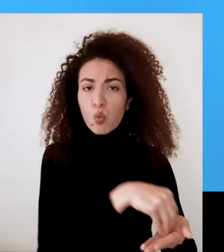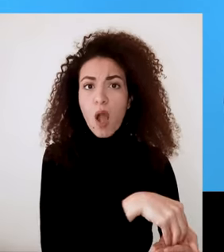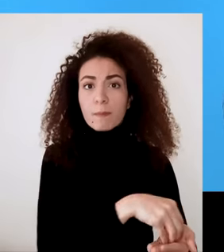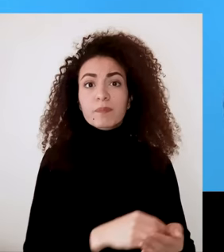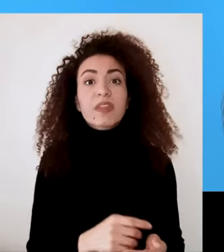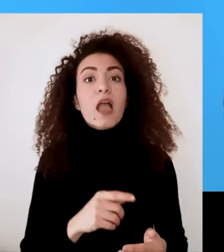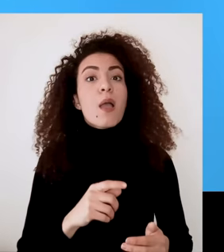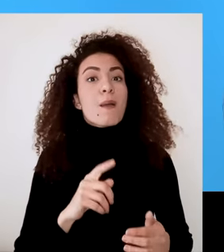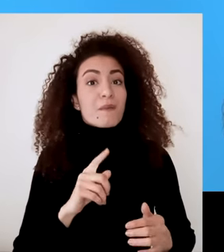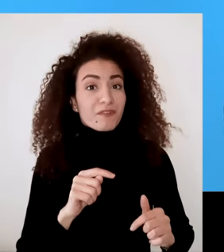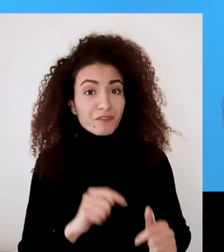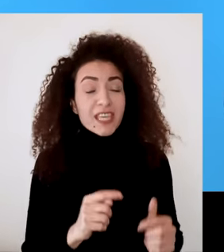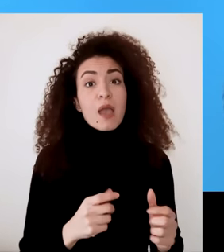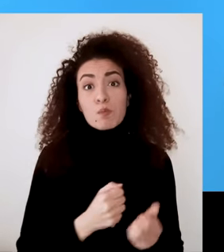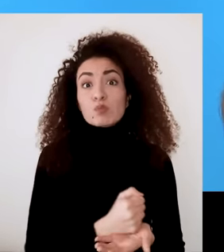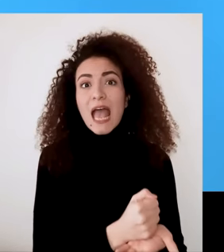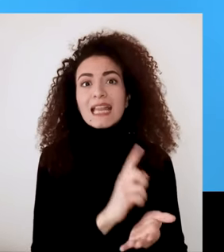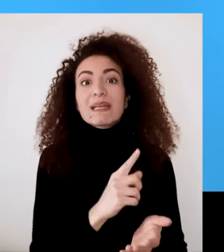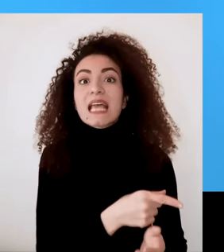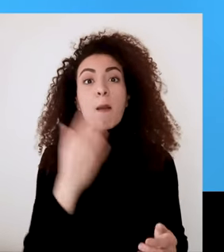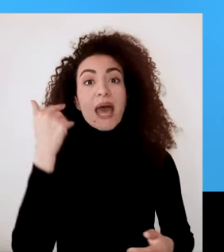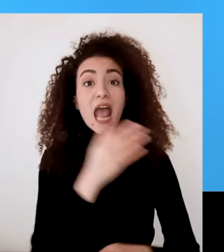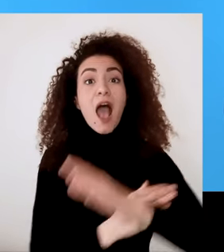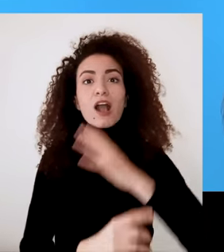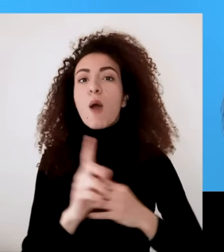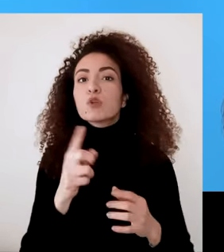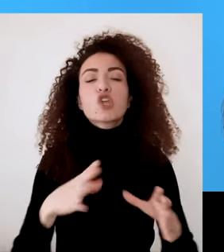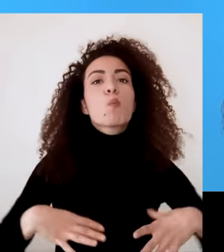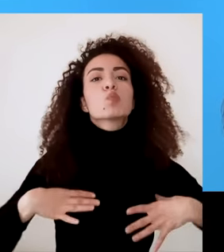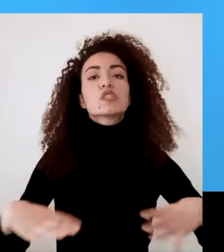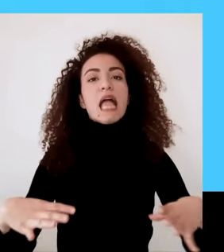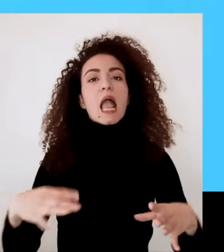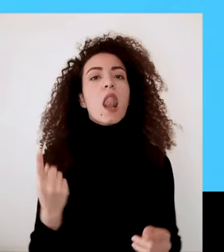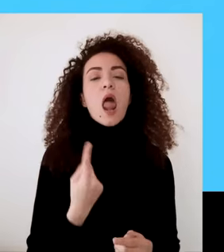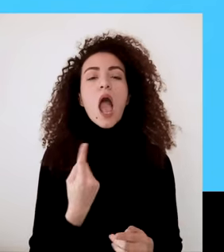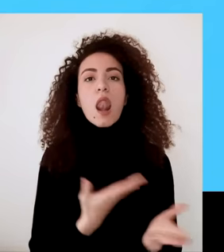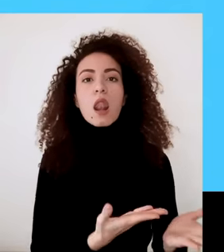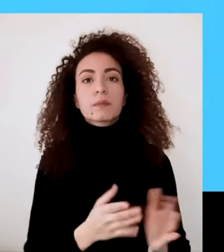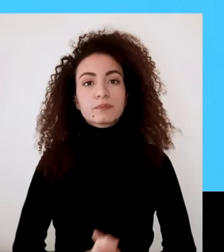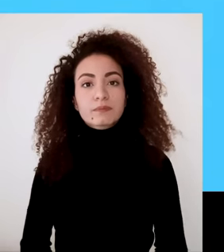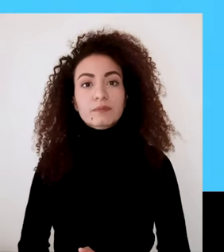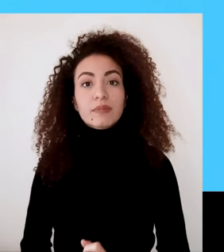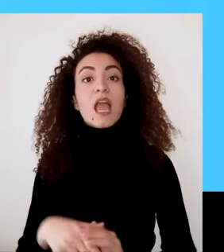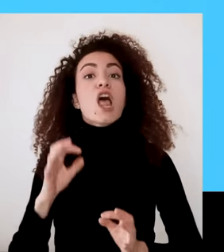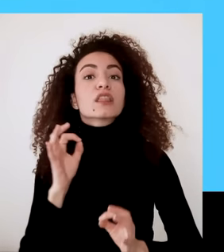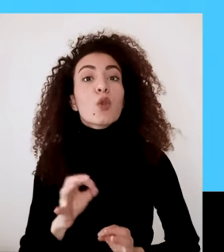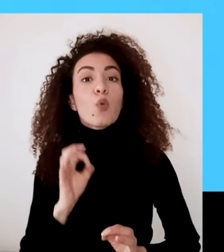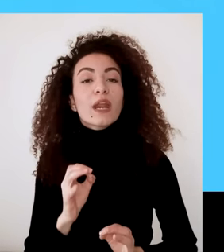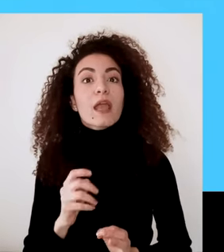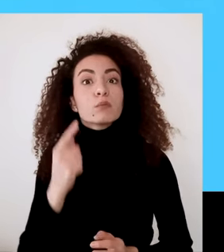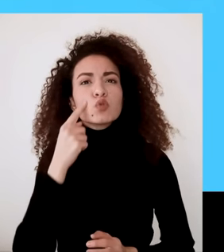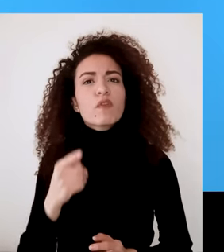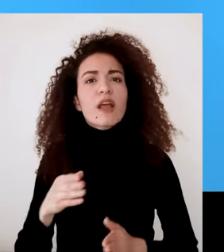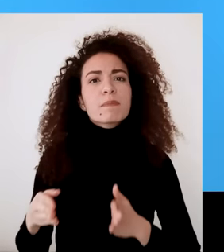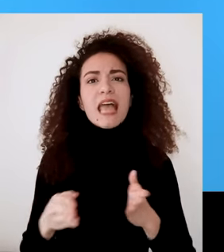بتحقق مطلبات العيش المستقل ضمن الجماعة الطبيعية للمرأة ذات إعاقة من هون بتبرز الحاجة كمان لدعم